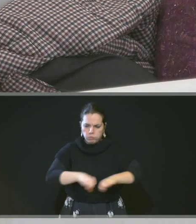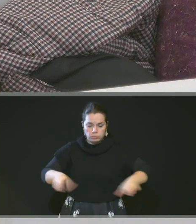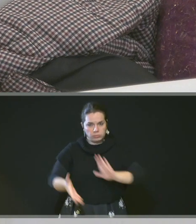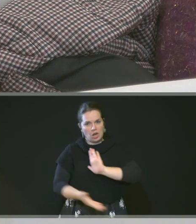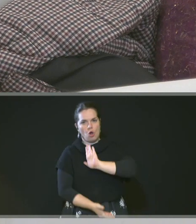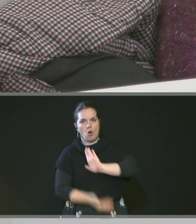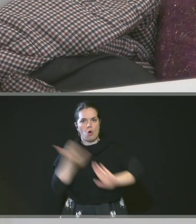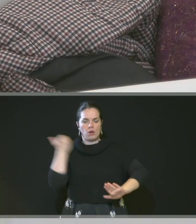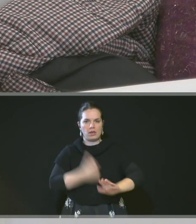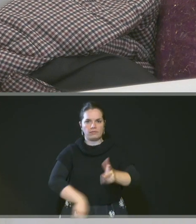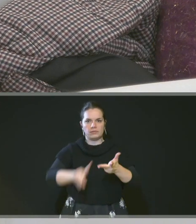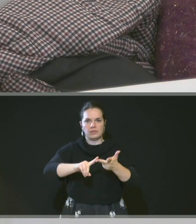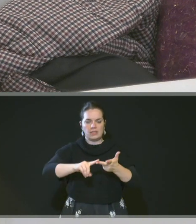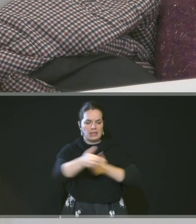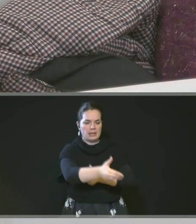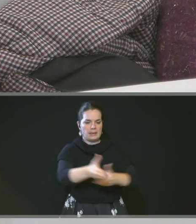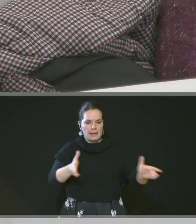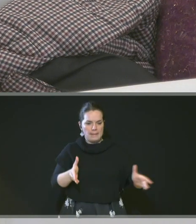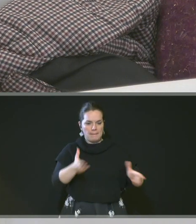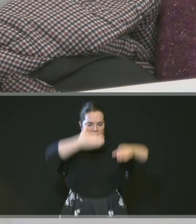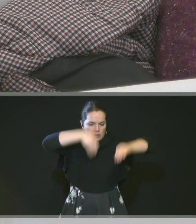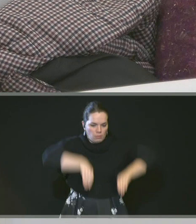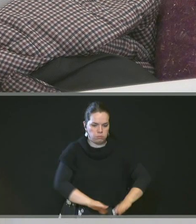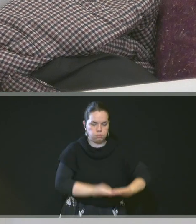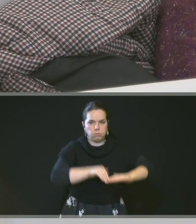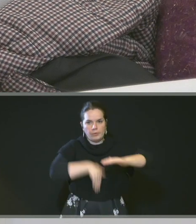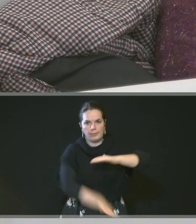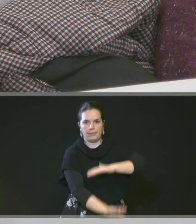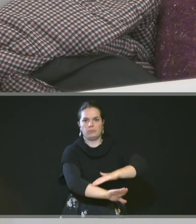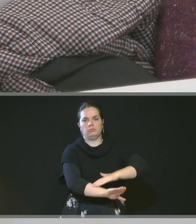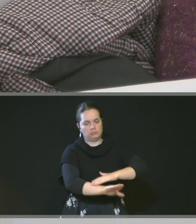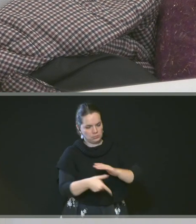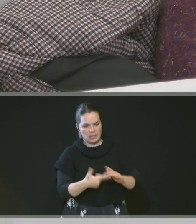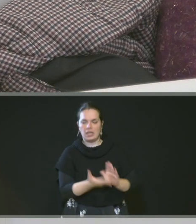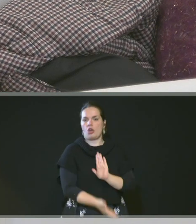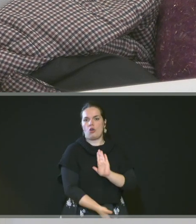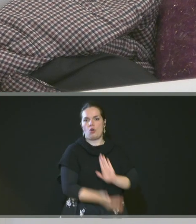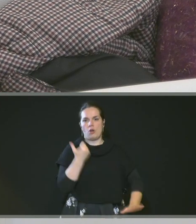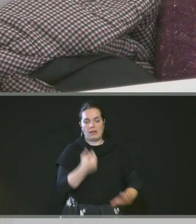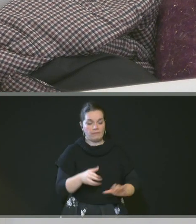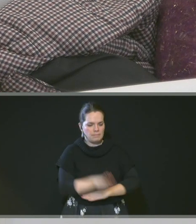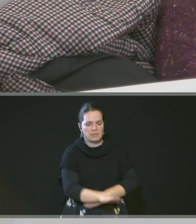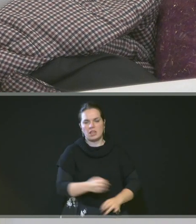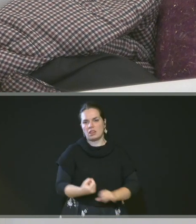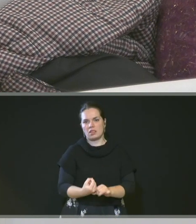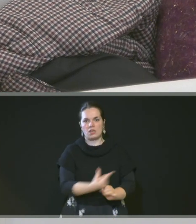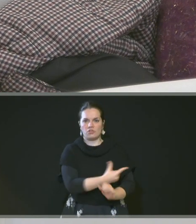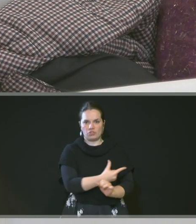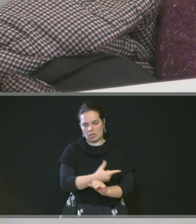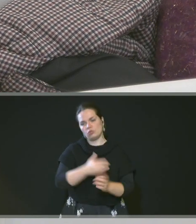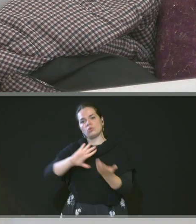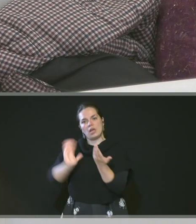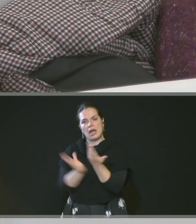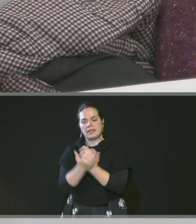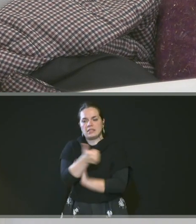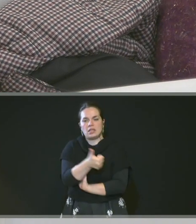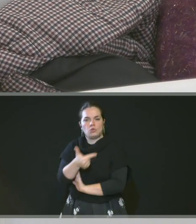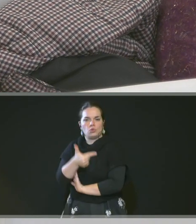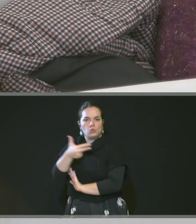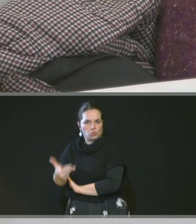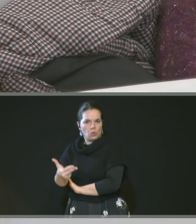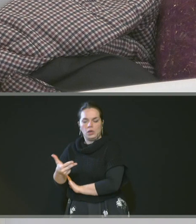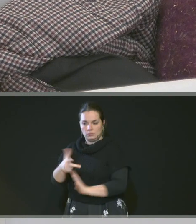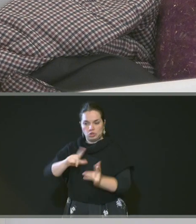suppression du bac de déchets enterrés. On vous demande d'accepter ces modifications des annexes 1, 2 et 3 en fonction des éléments